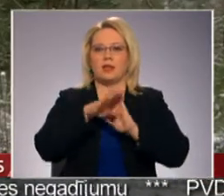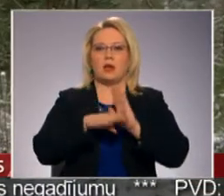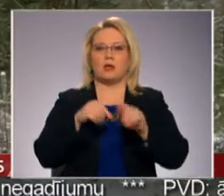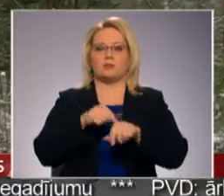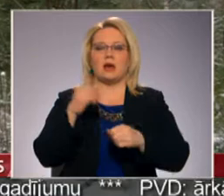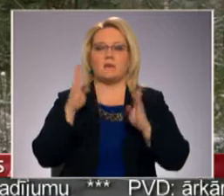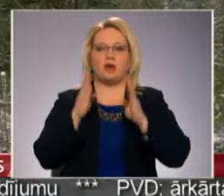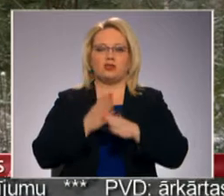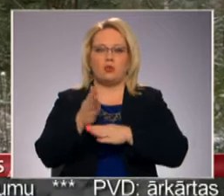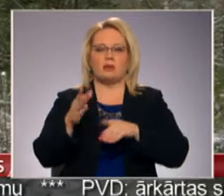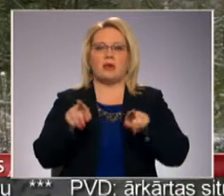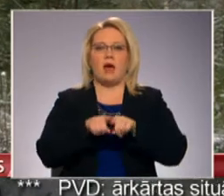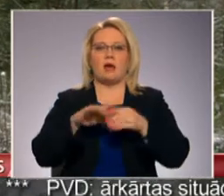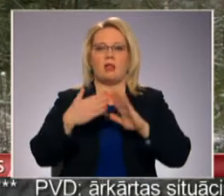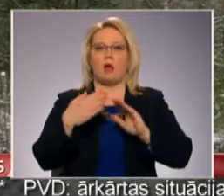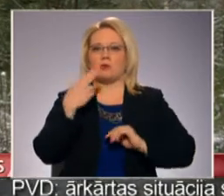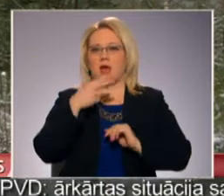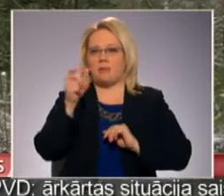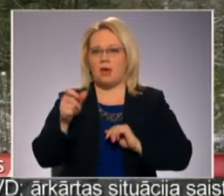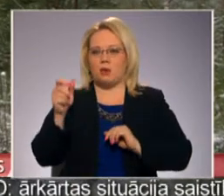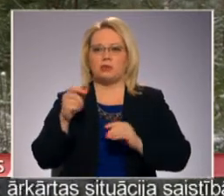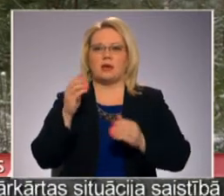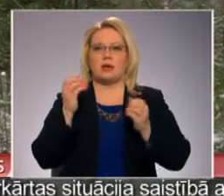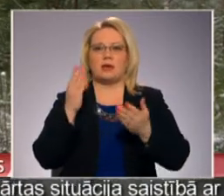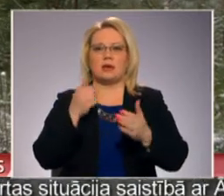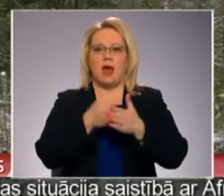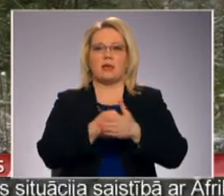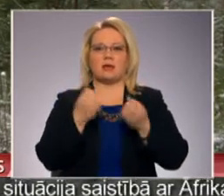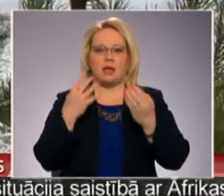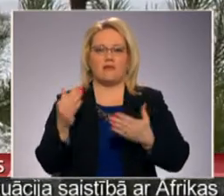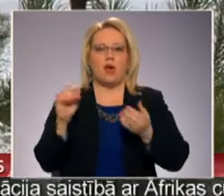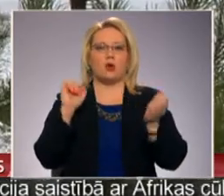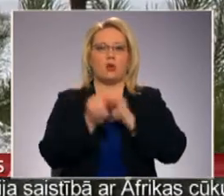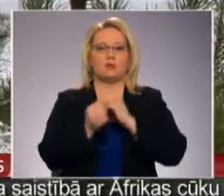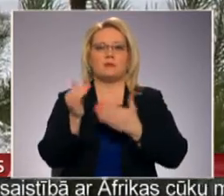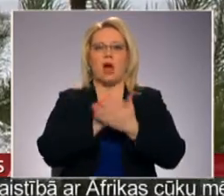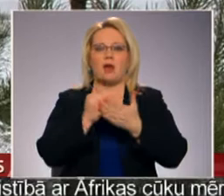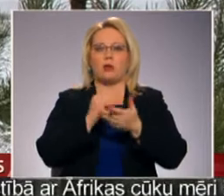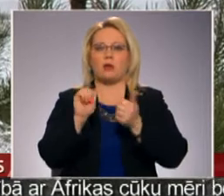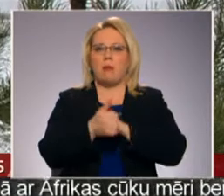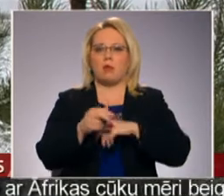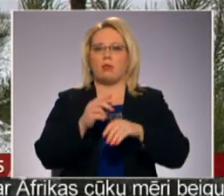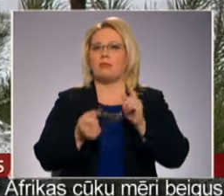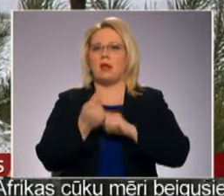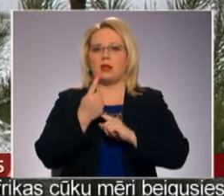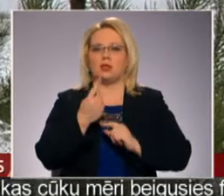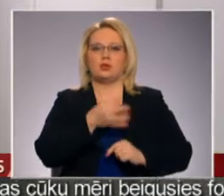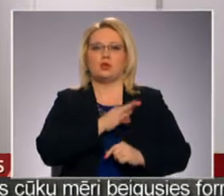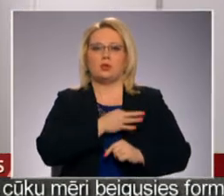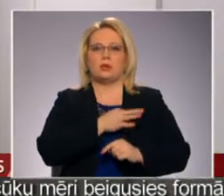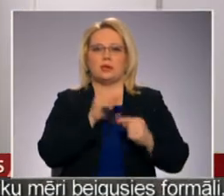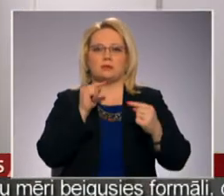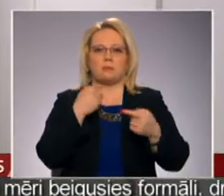gan meža nozara, gan lauksaimnieks tad jātīk skaidrībā. Vai grozījums atkārtot, mainot, neradīsies juridiskas pretrunas?